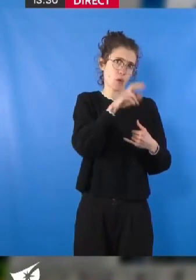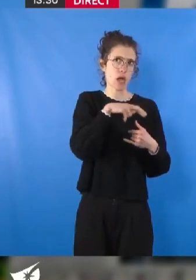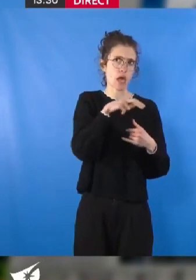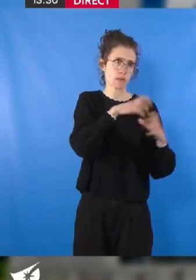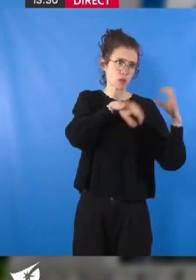votre attention.